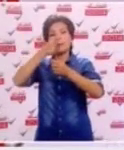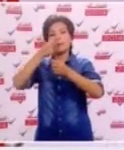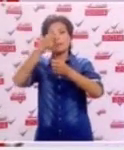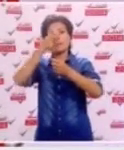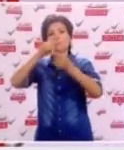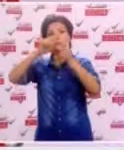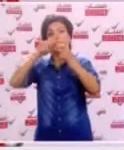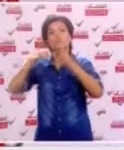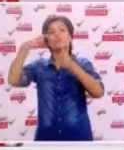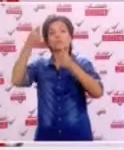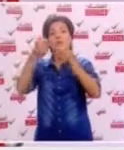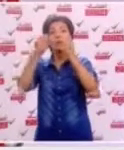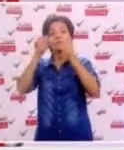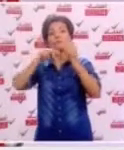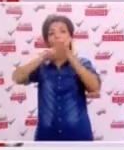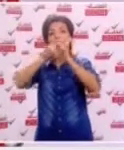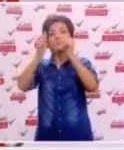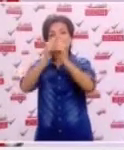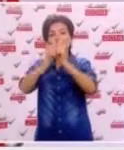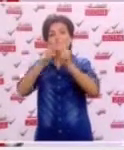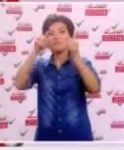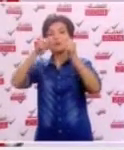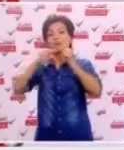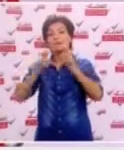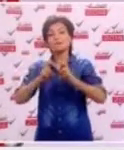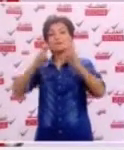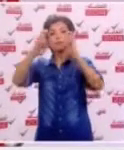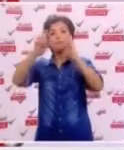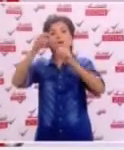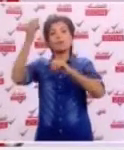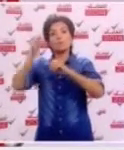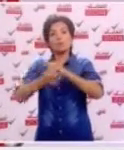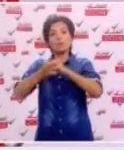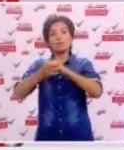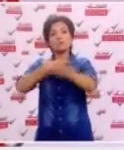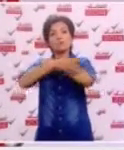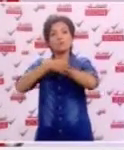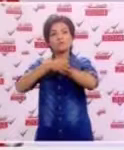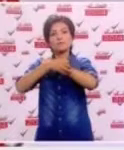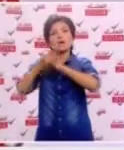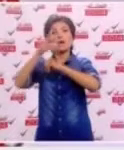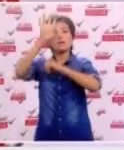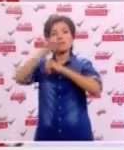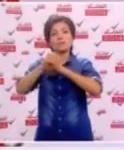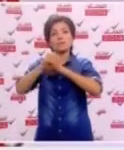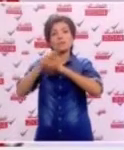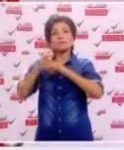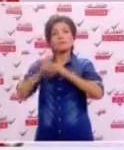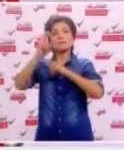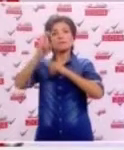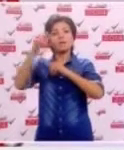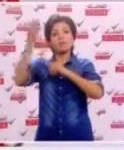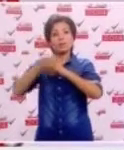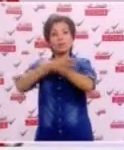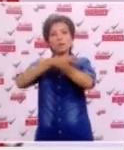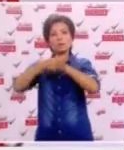وحتى بعد ثورة 2011 ومنها ارتفاع نسبة الفقر بما يفوق معدل الوطني ازدياد نسبة البطالة